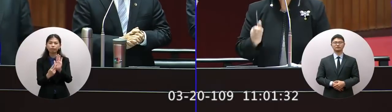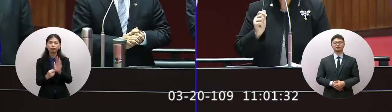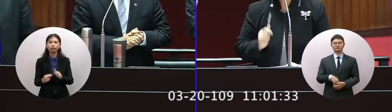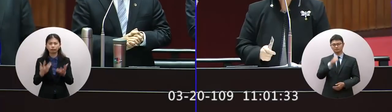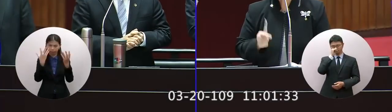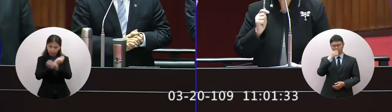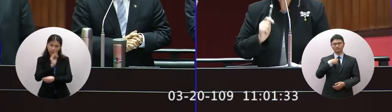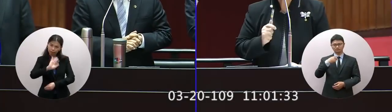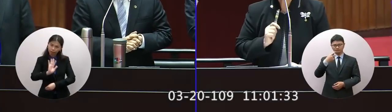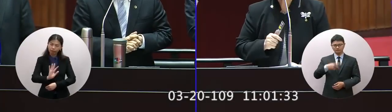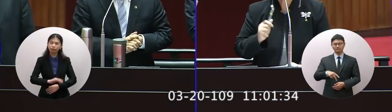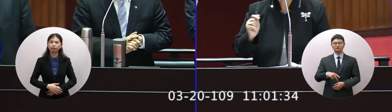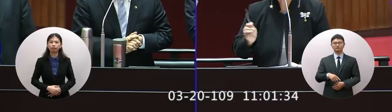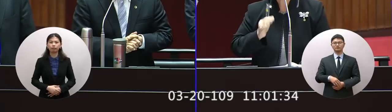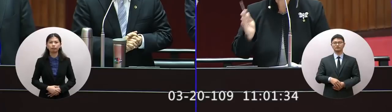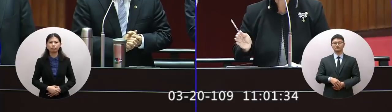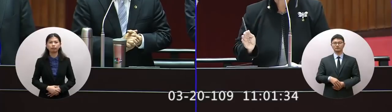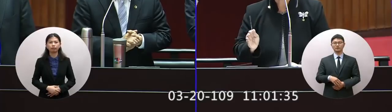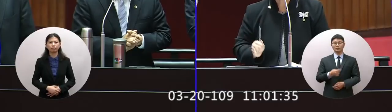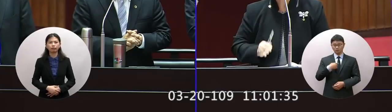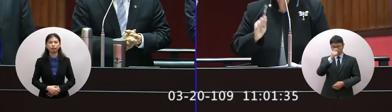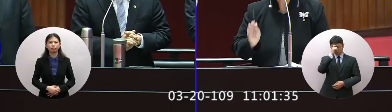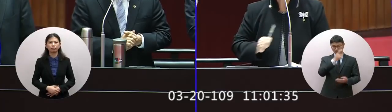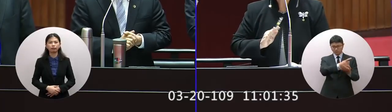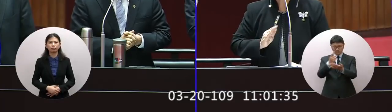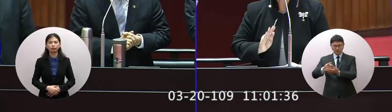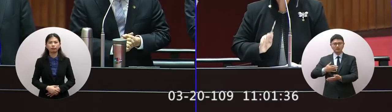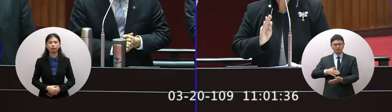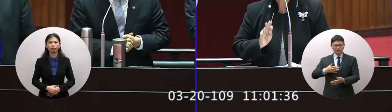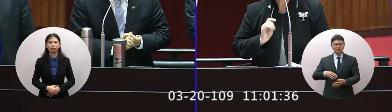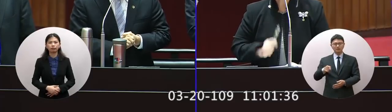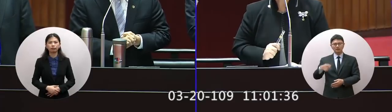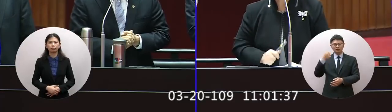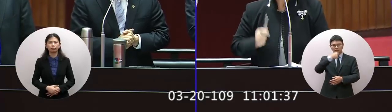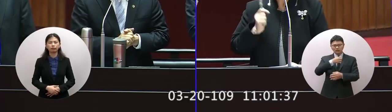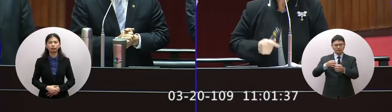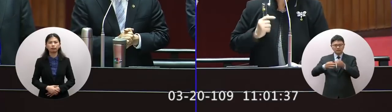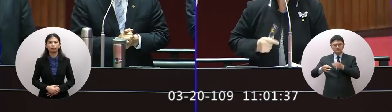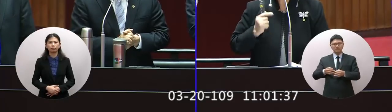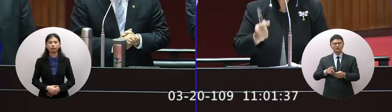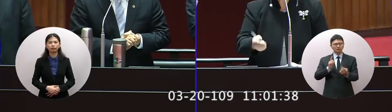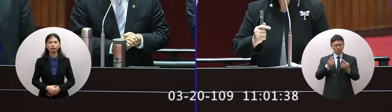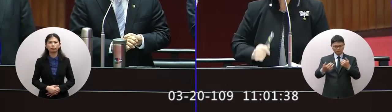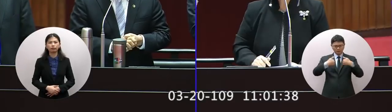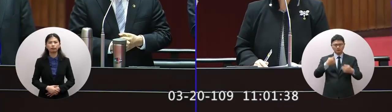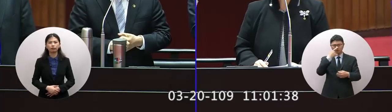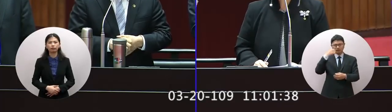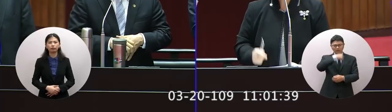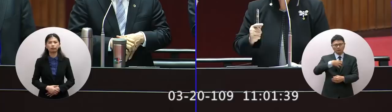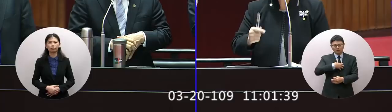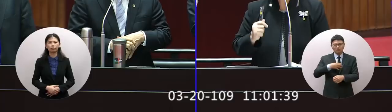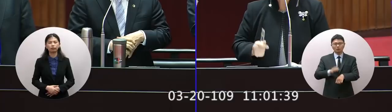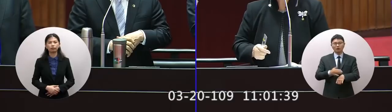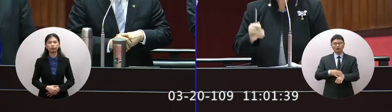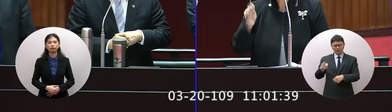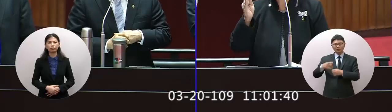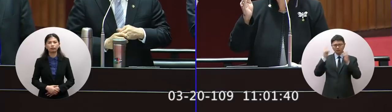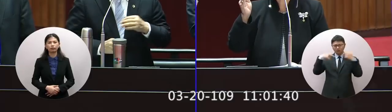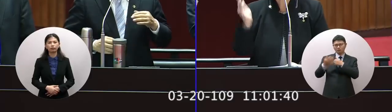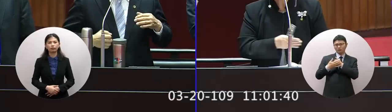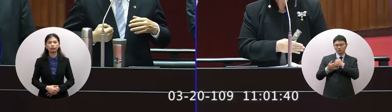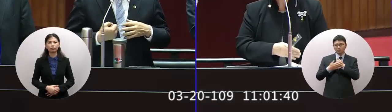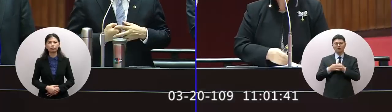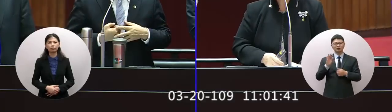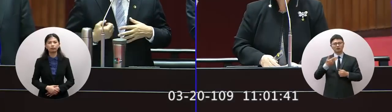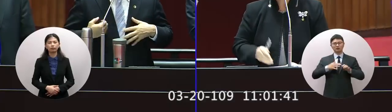好 這樣我最好是大家都了解台商比較不會對國家有萬元因為他們的信仰是向我們的國家結果我們的國家現在